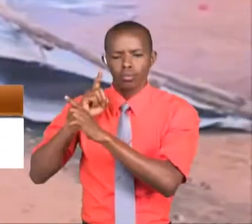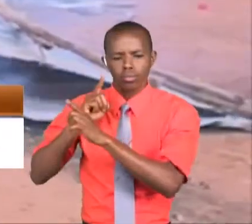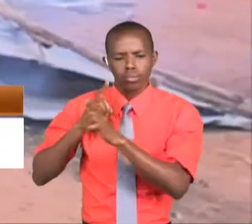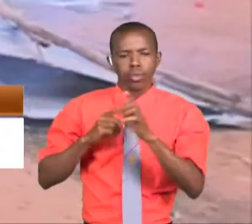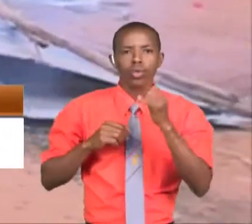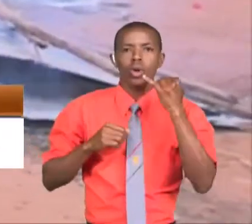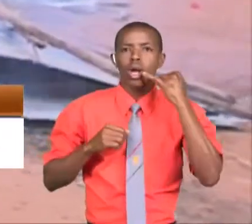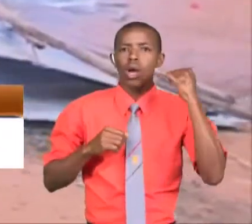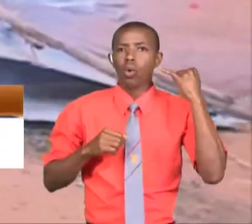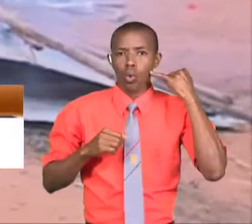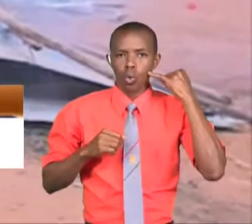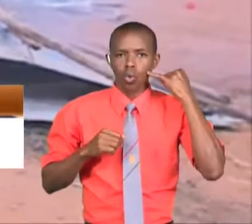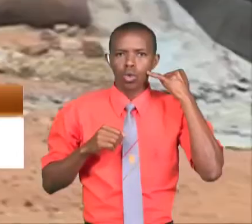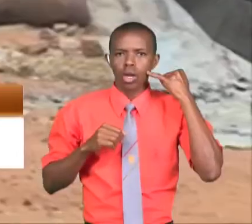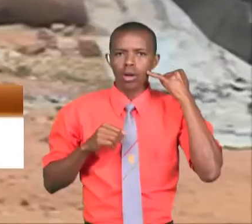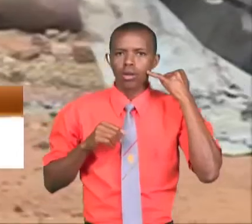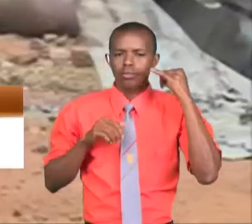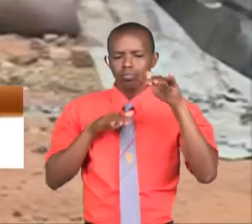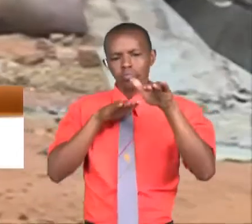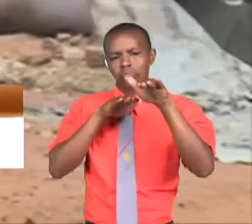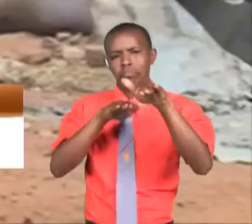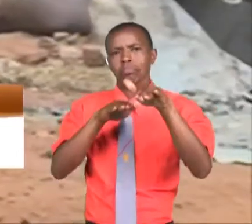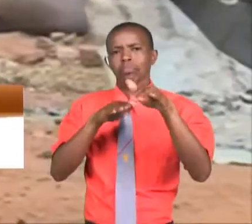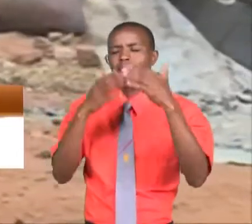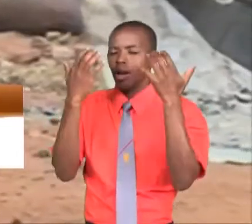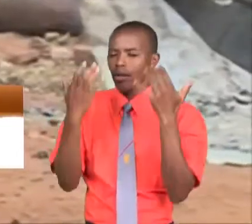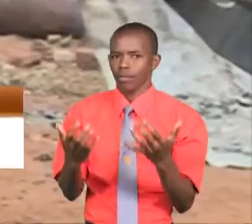huku wa kisababisha msungamano hua magari.